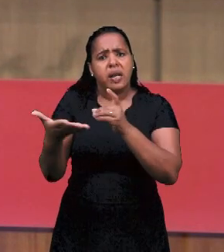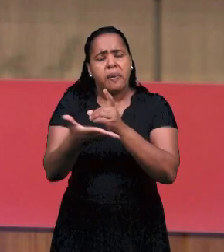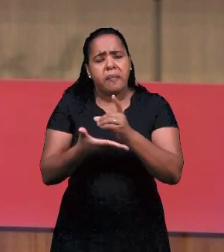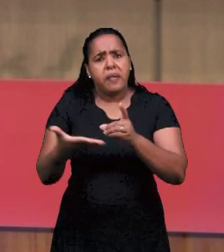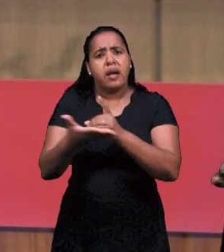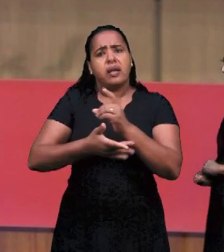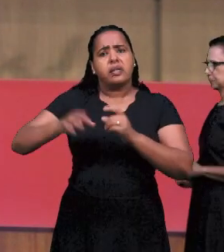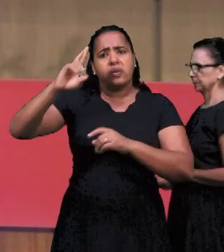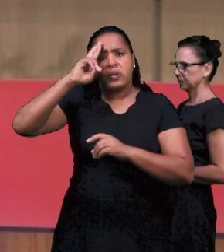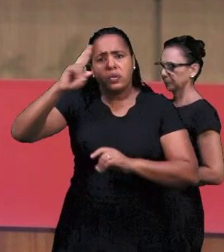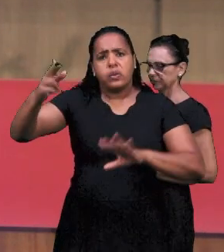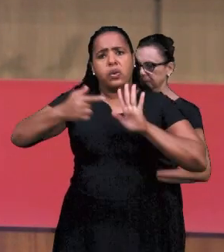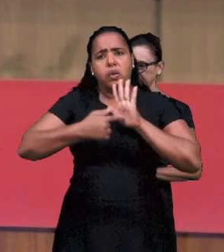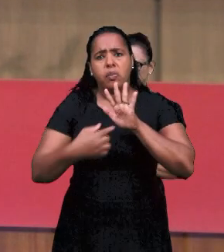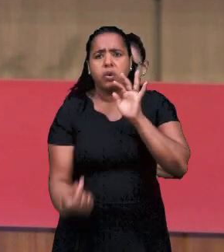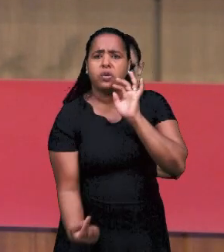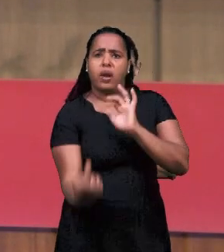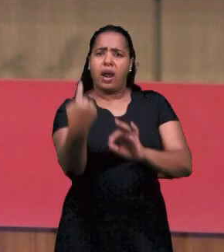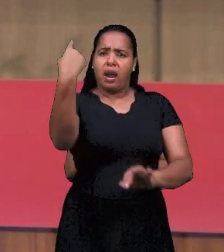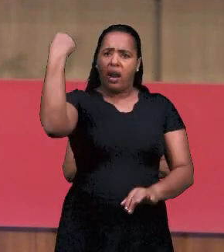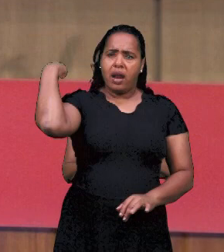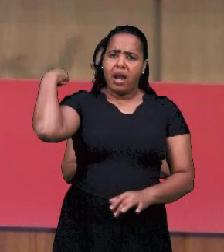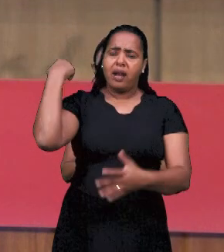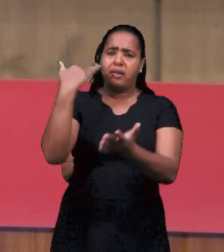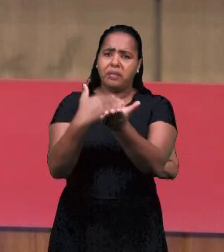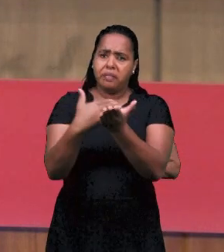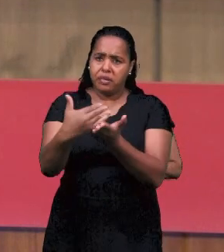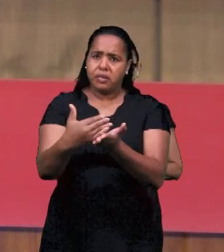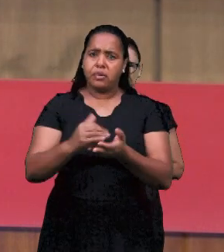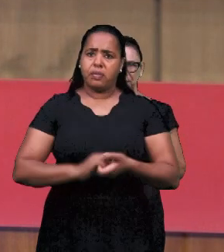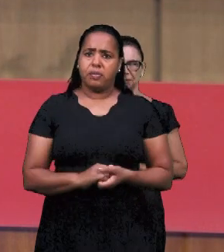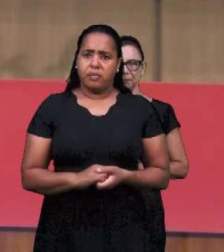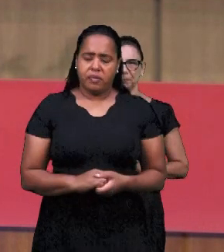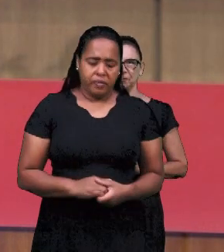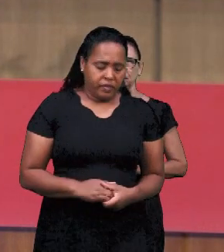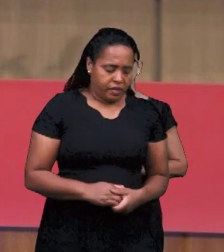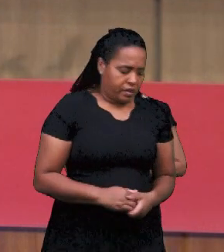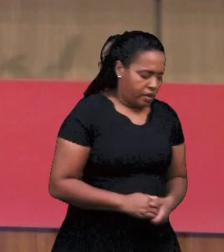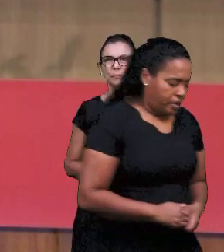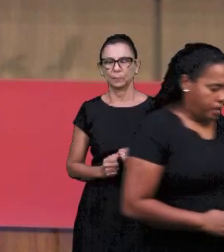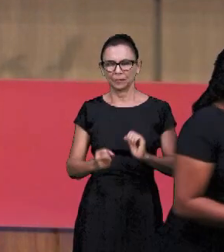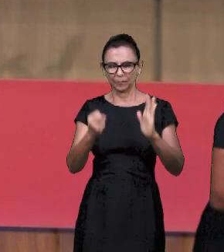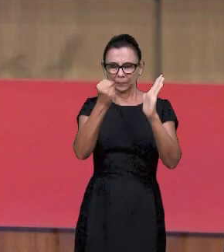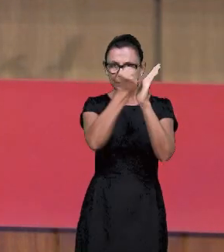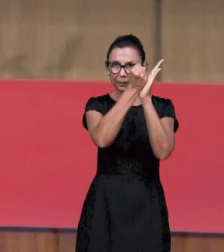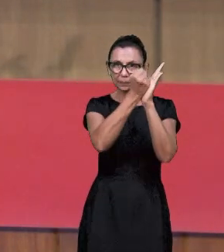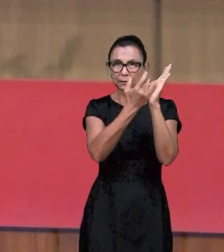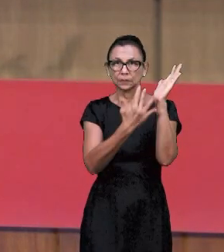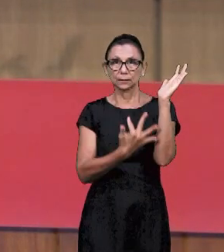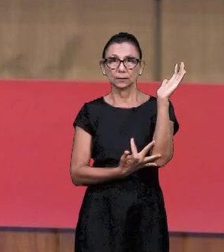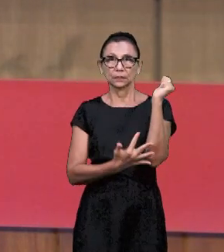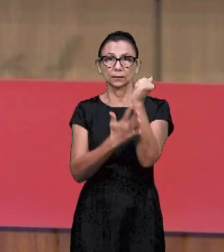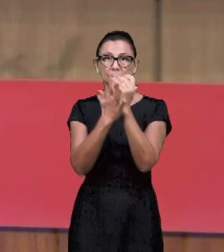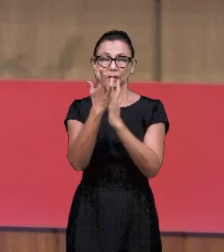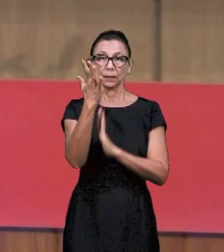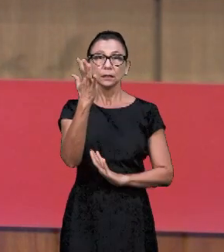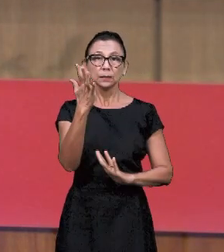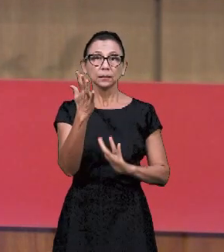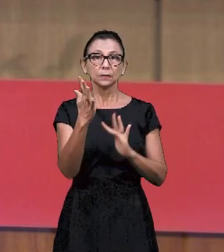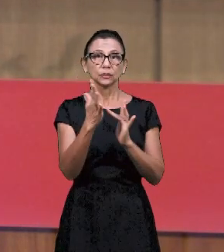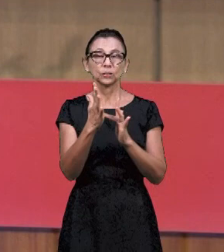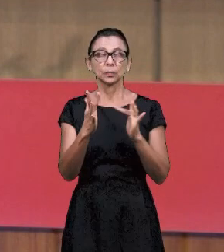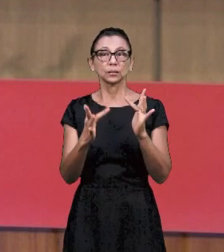дано способности быть служителями Нового Завета. Не буквы, но Духа. Потому что буквы убивает, а Дух животворит. Бог показал нам в самом